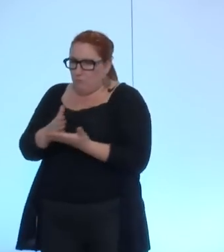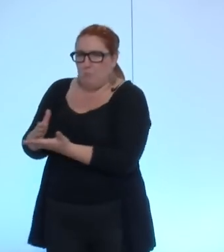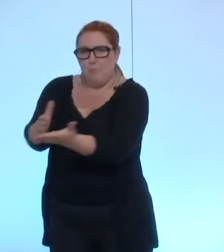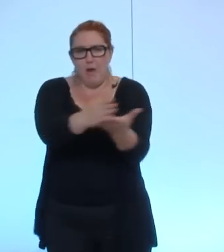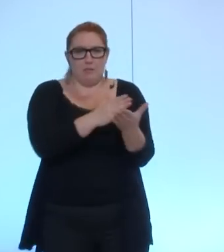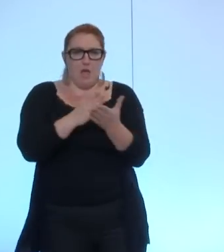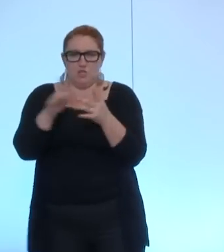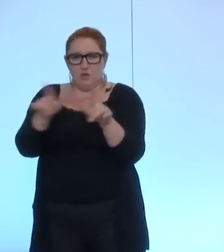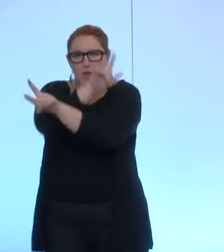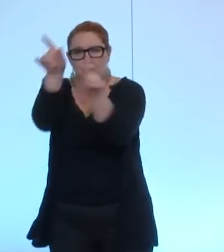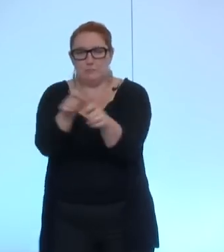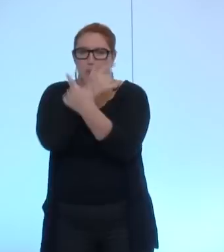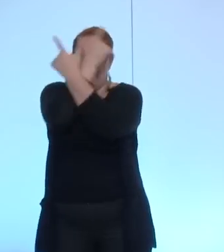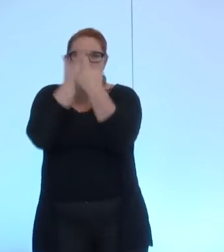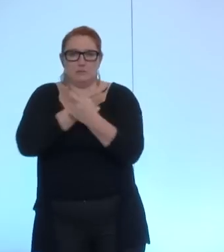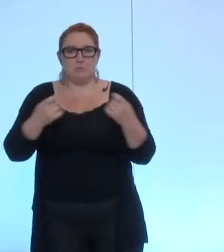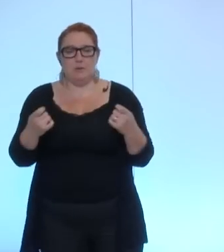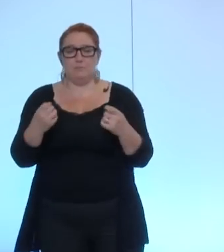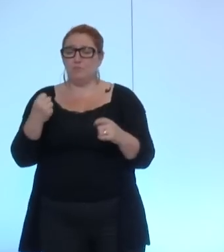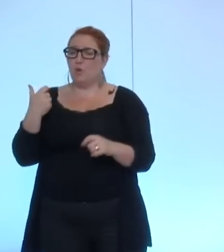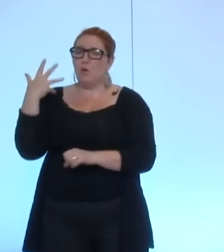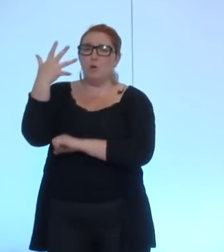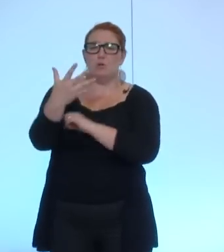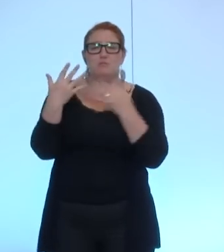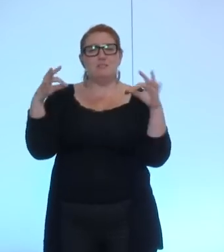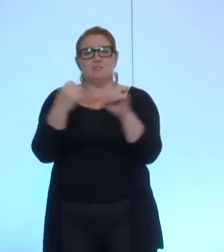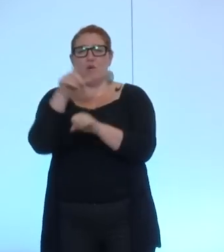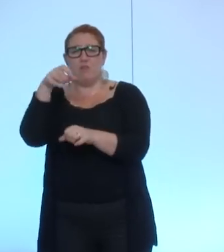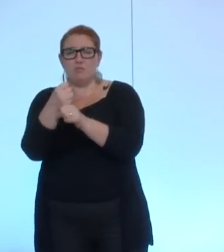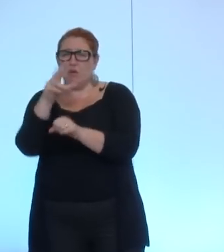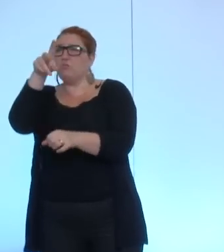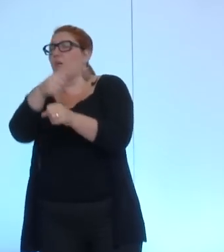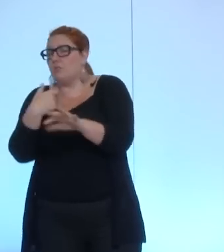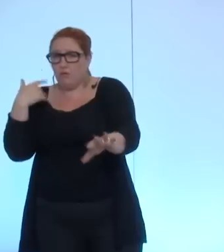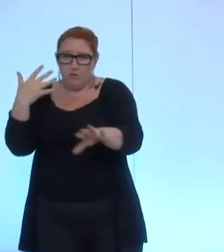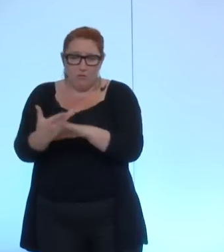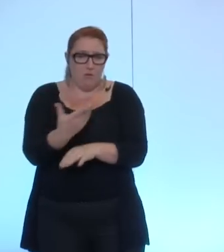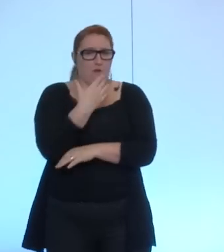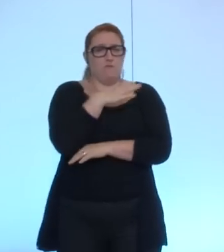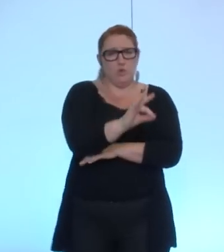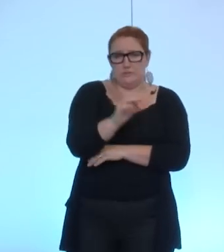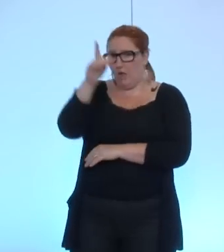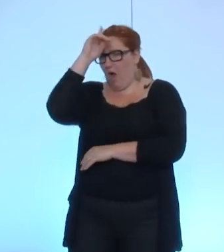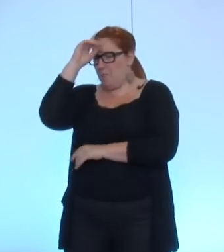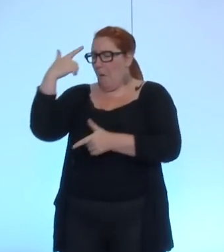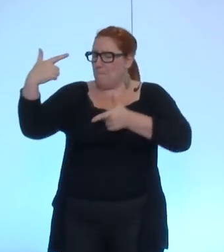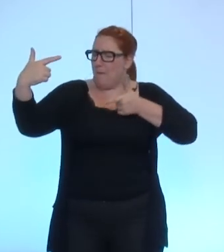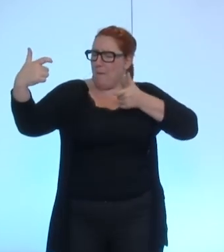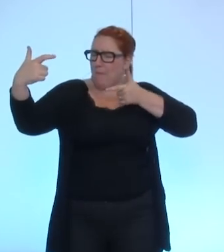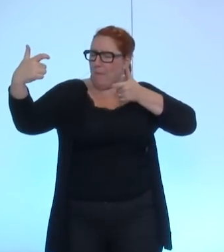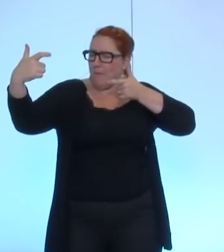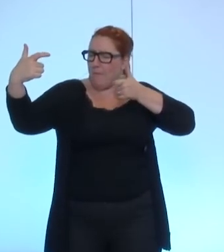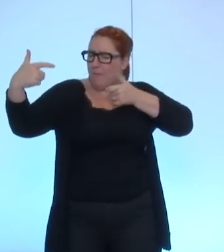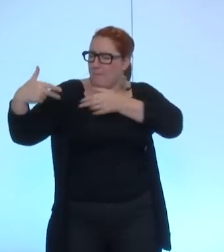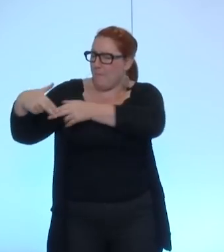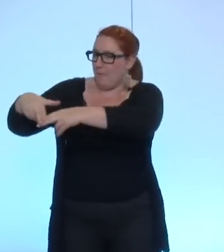décennies et même plusieurs siècles français et allemands se sont entretués dans des guerres fratricides mais aujourd'hui des centaines d'allemands